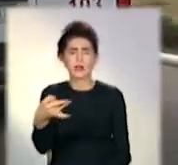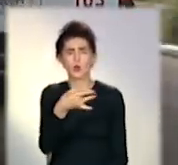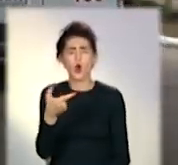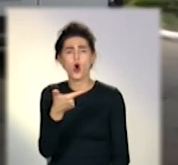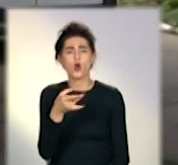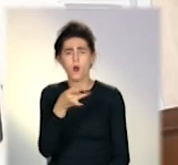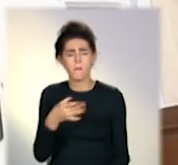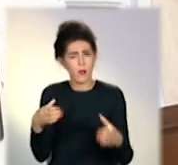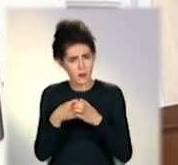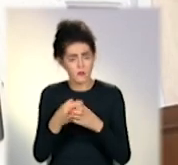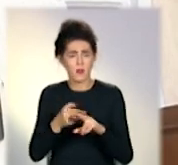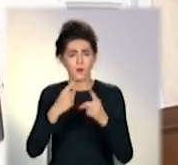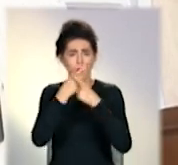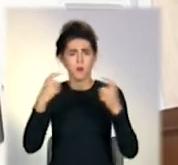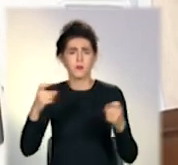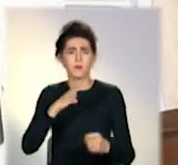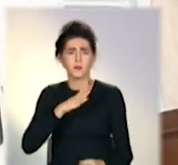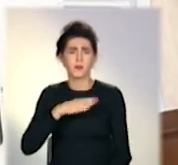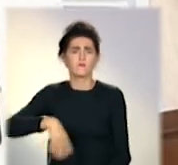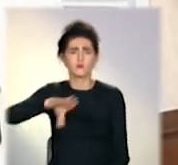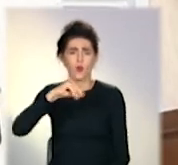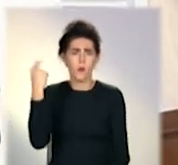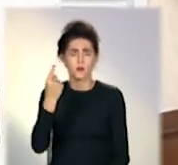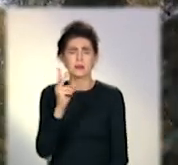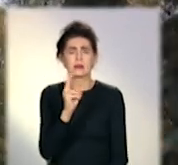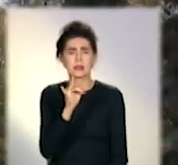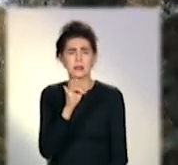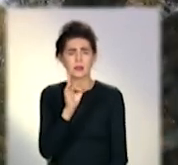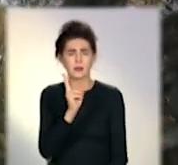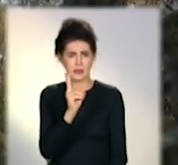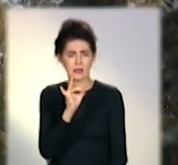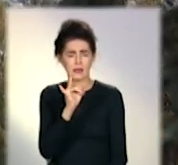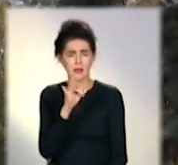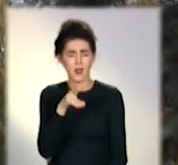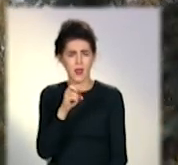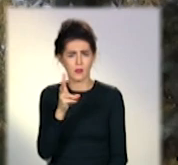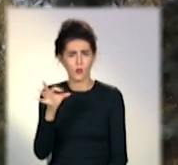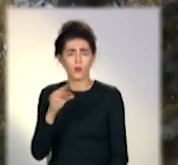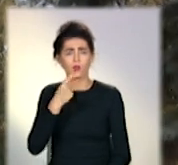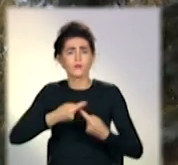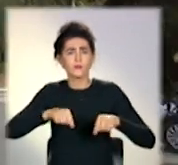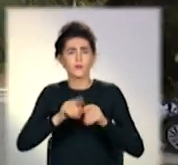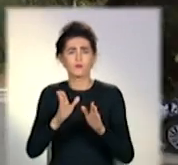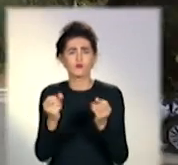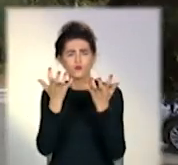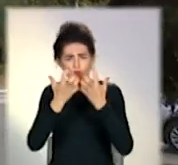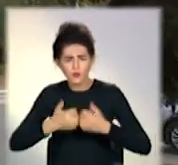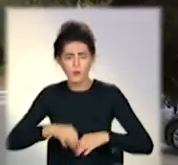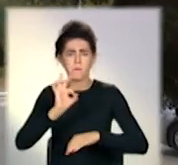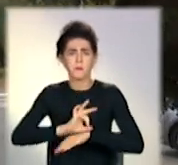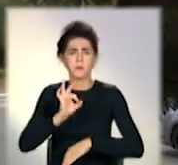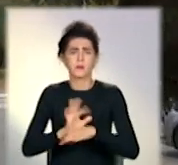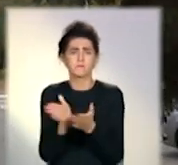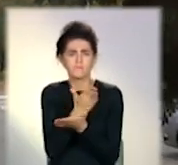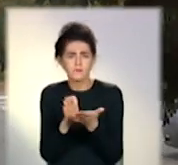громади. Про це повідомив очільник області Павло Кириленко і наголосив. У зведеннях перелічені, занедужа